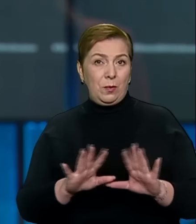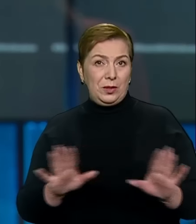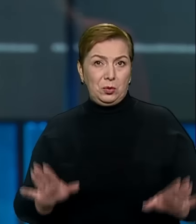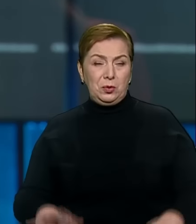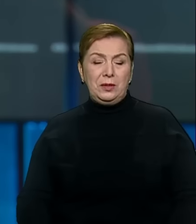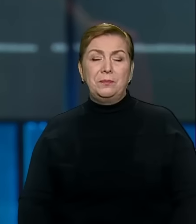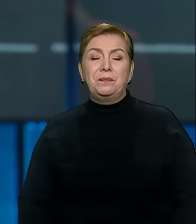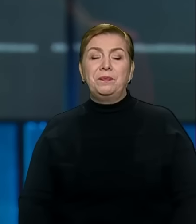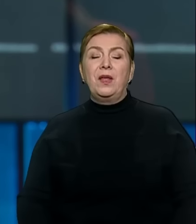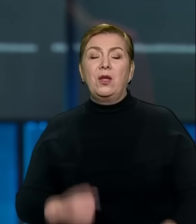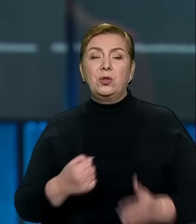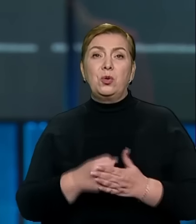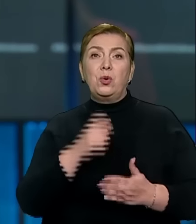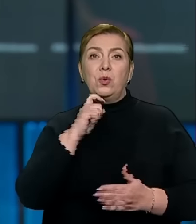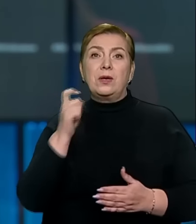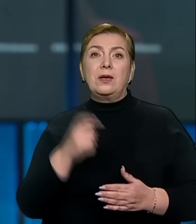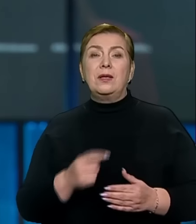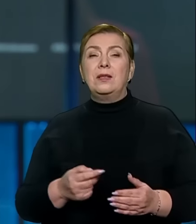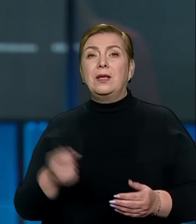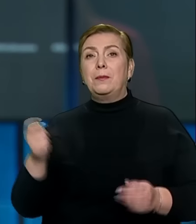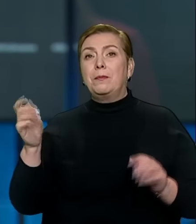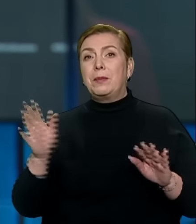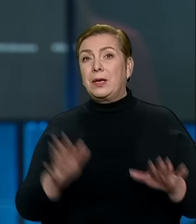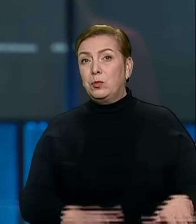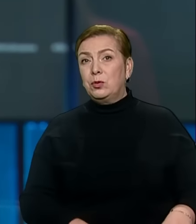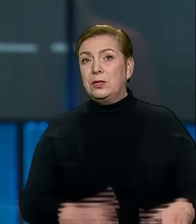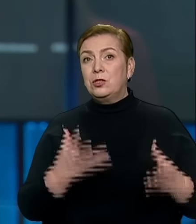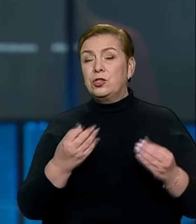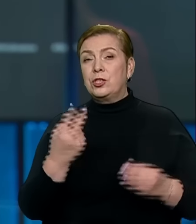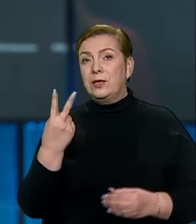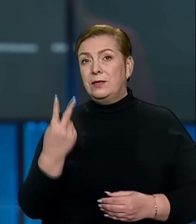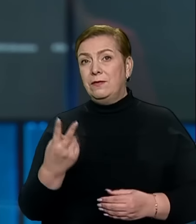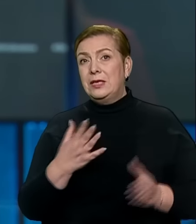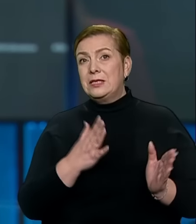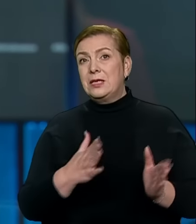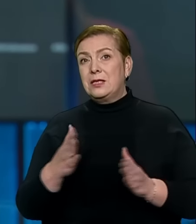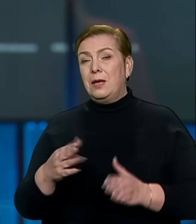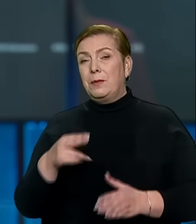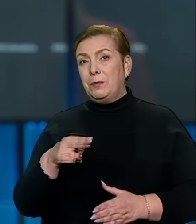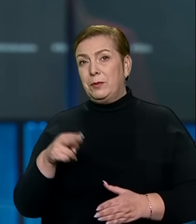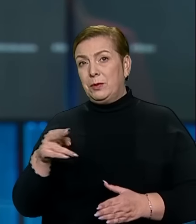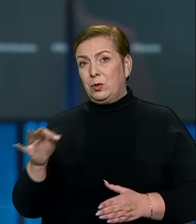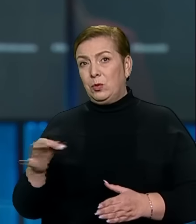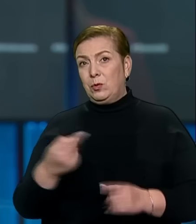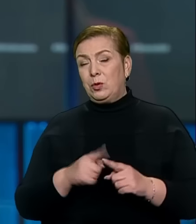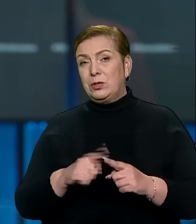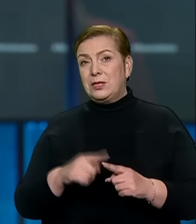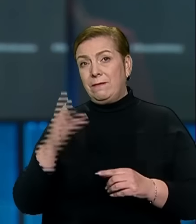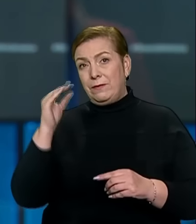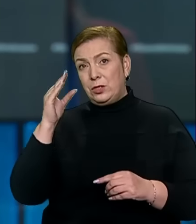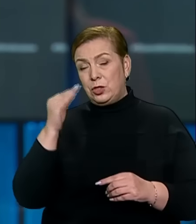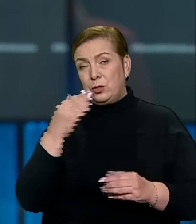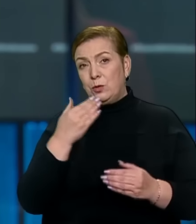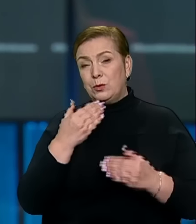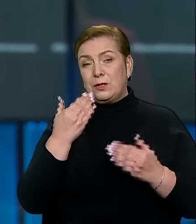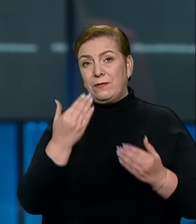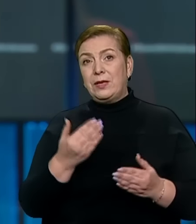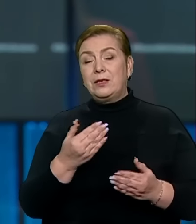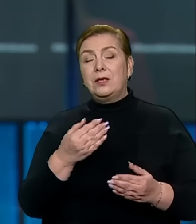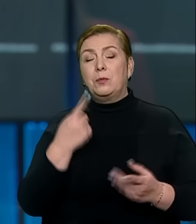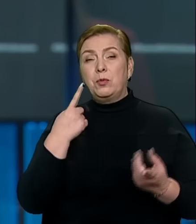До України прибули ще дві системи проти повітряної оборони. Про це в вечірньому зверненні повідомив